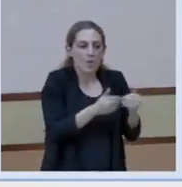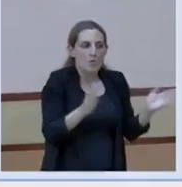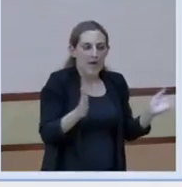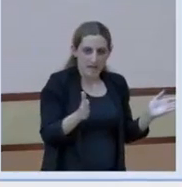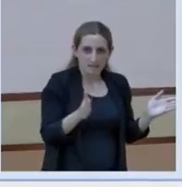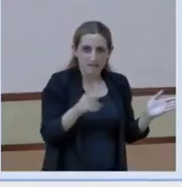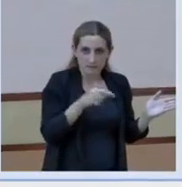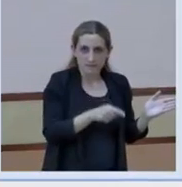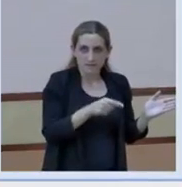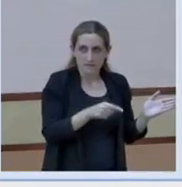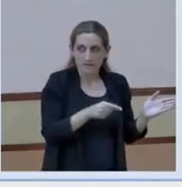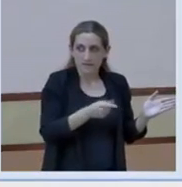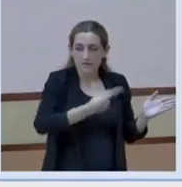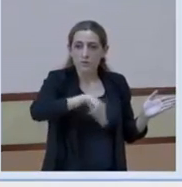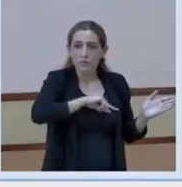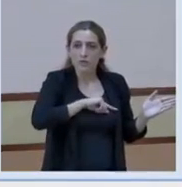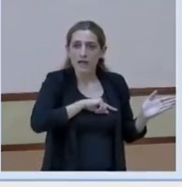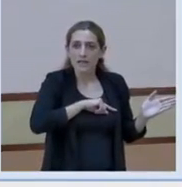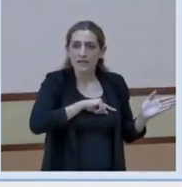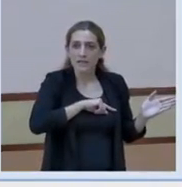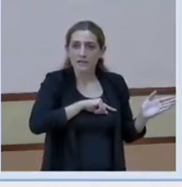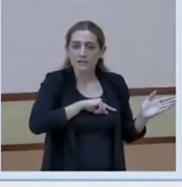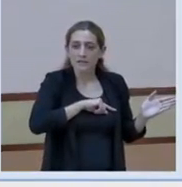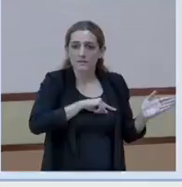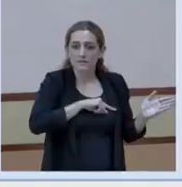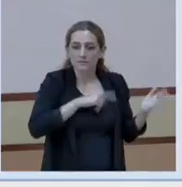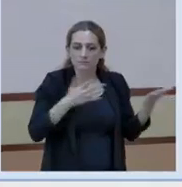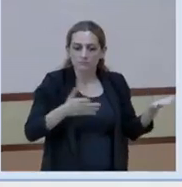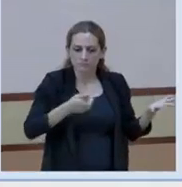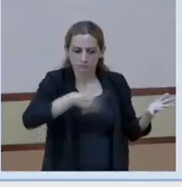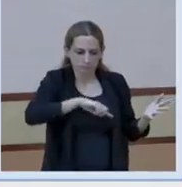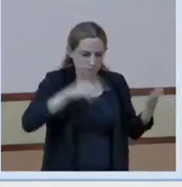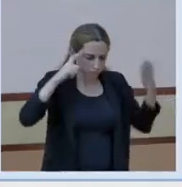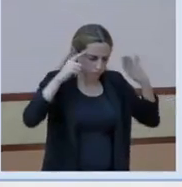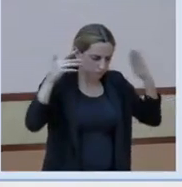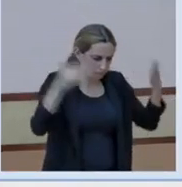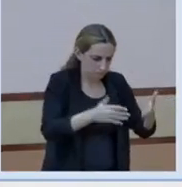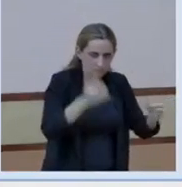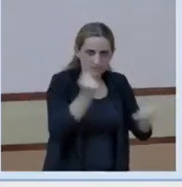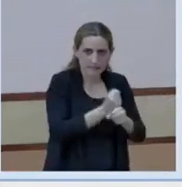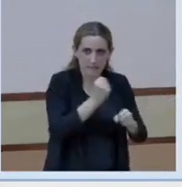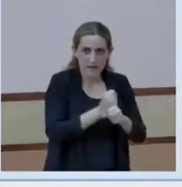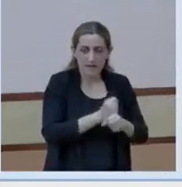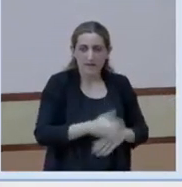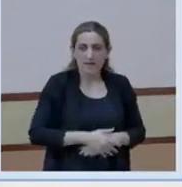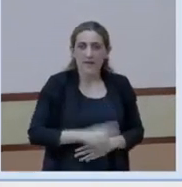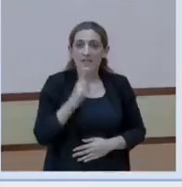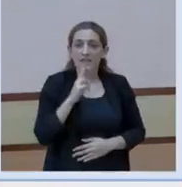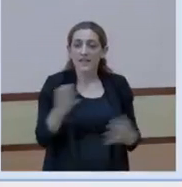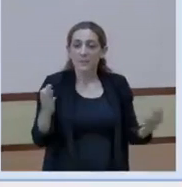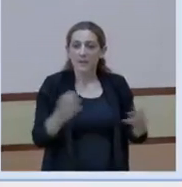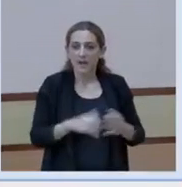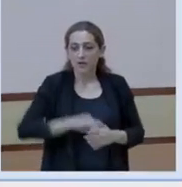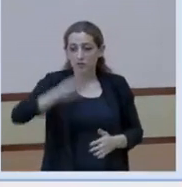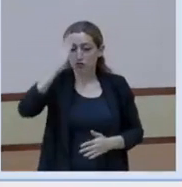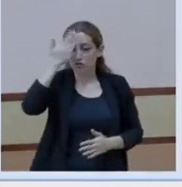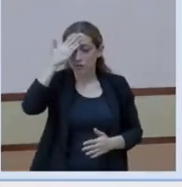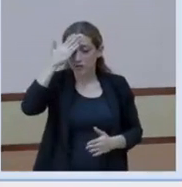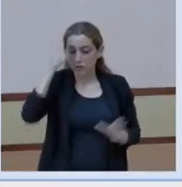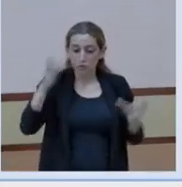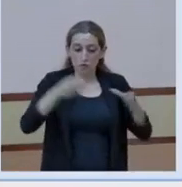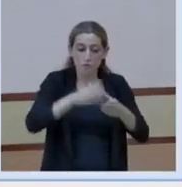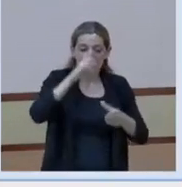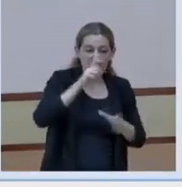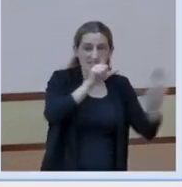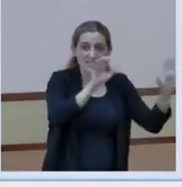focalitzant la nostra actuació. I dirien que, sobretot, en el grup de 70